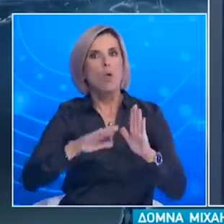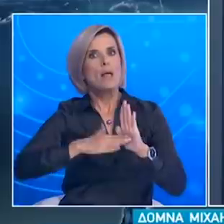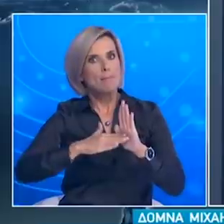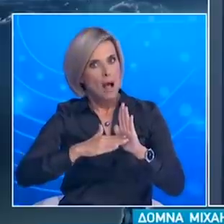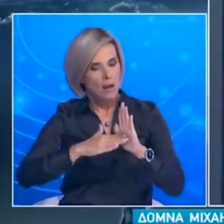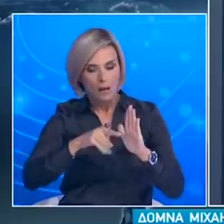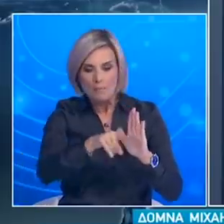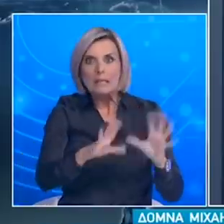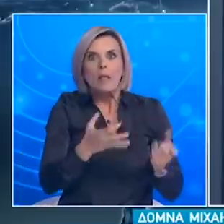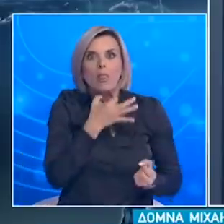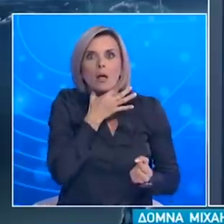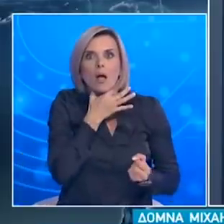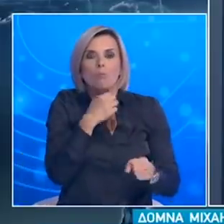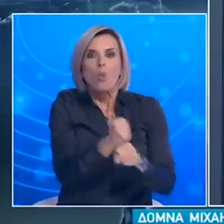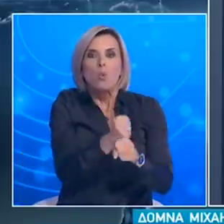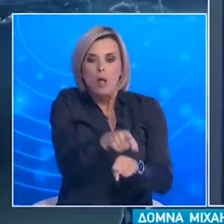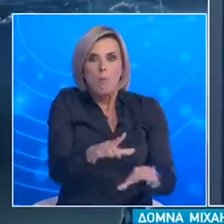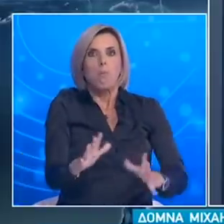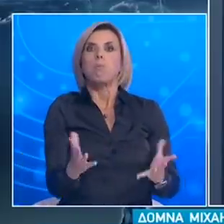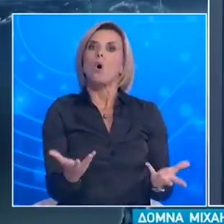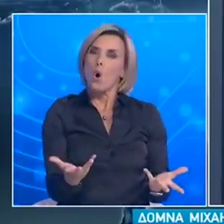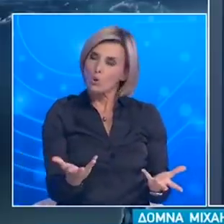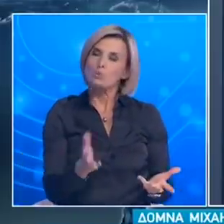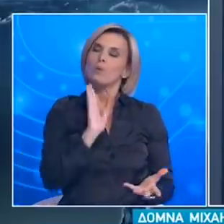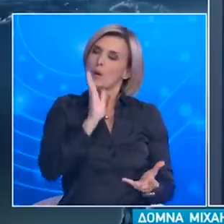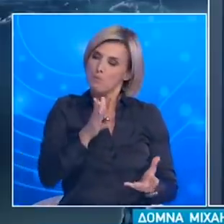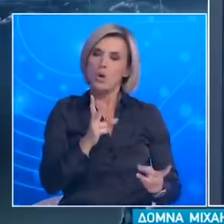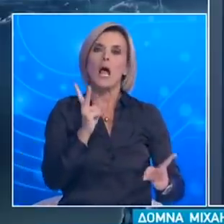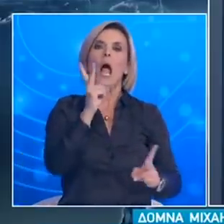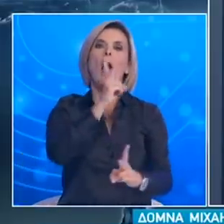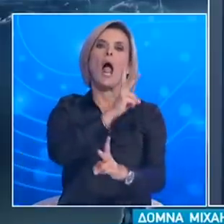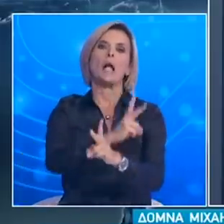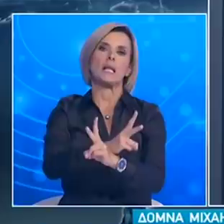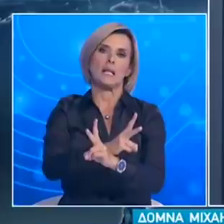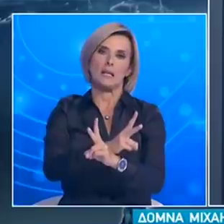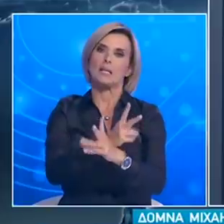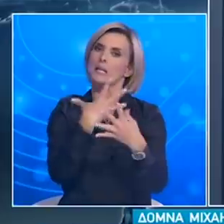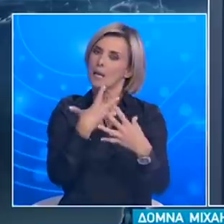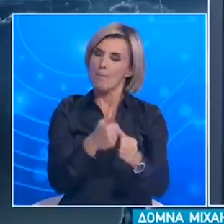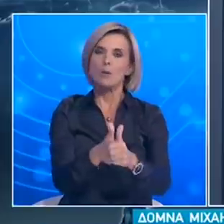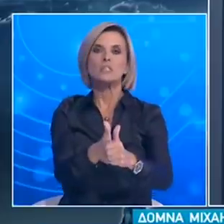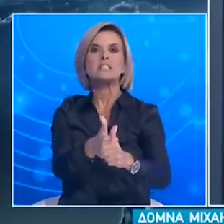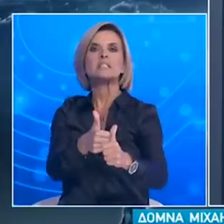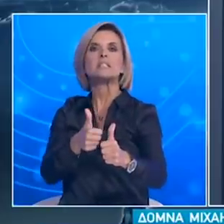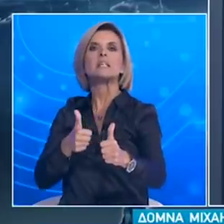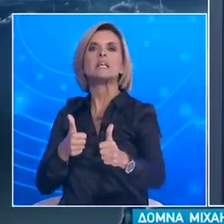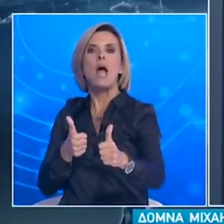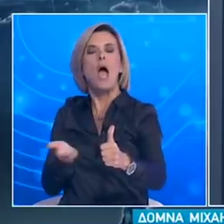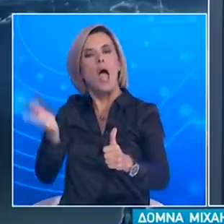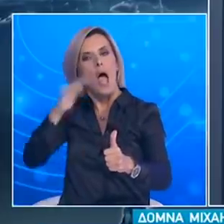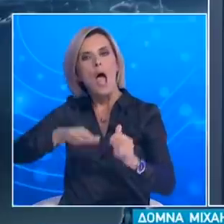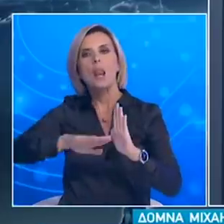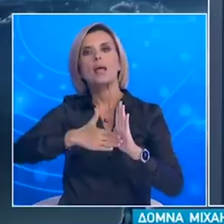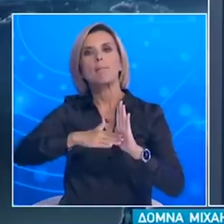του προσωπικού είτε από ειδικές λίστες έκτακτου προσωπικού που έχουμε καταρτήσει είτε από ομάδα παρέμβασης που